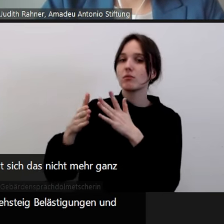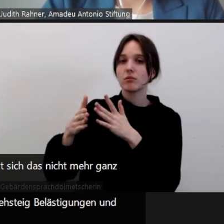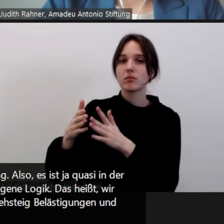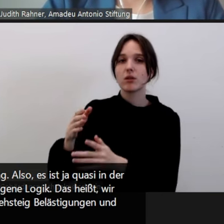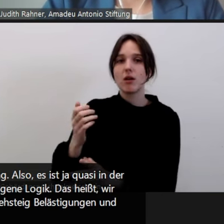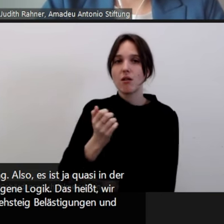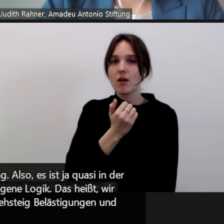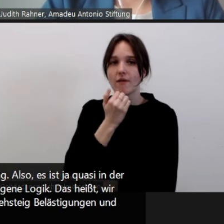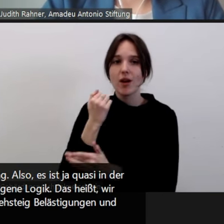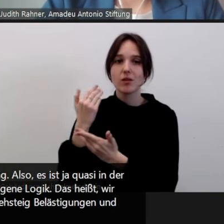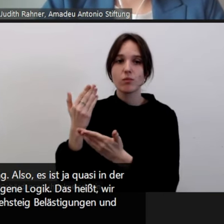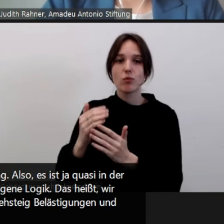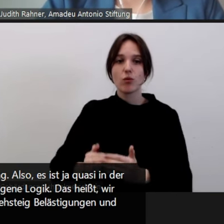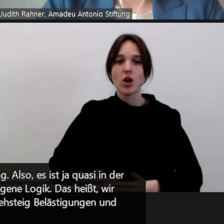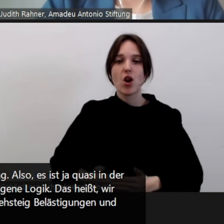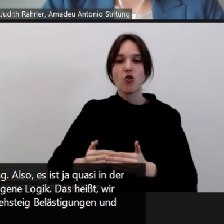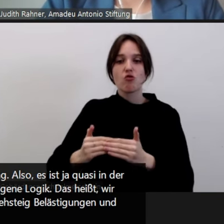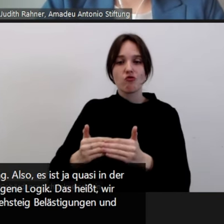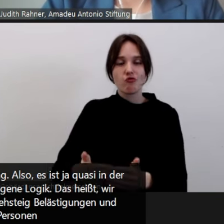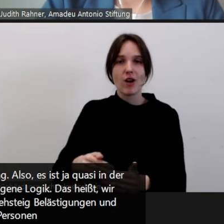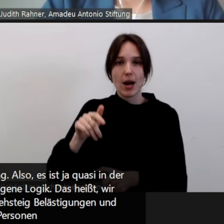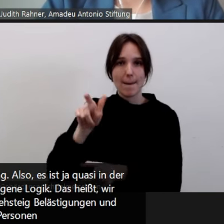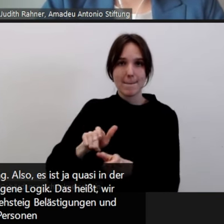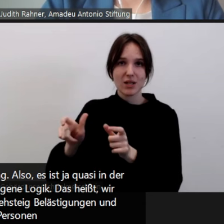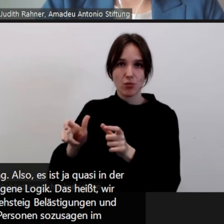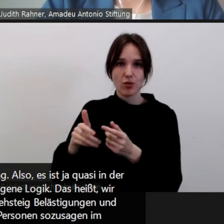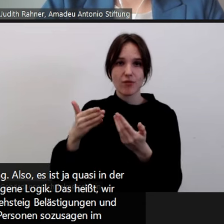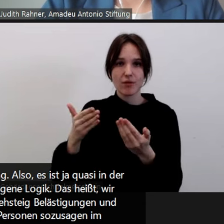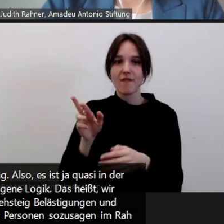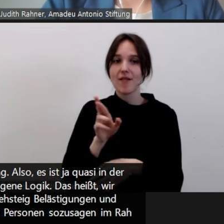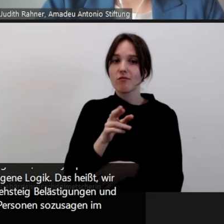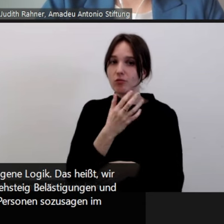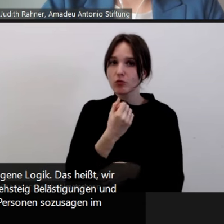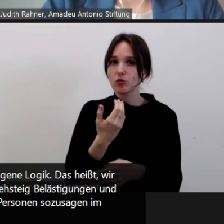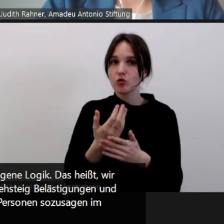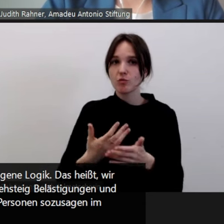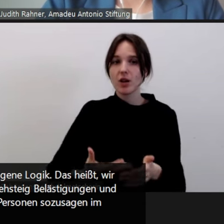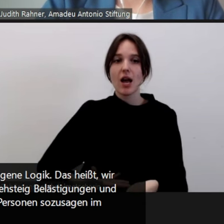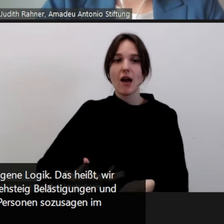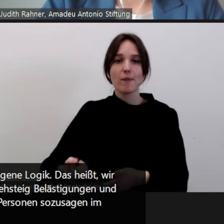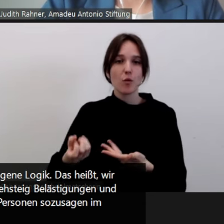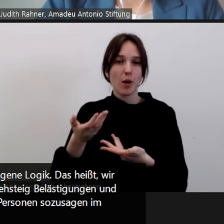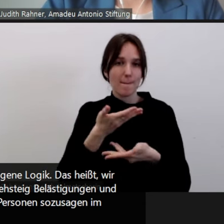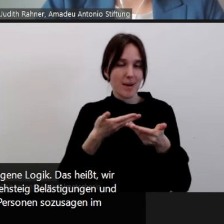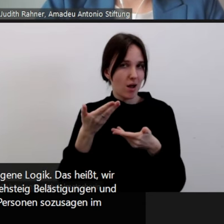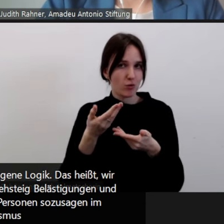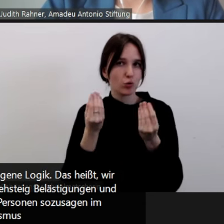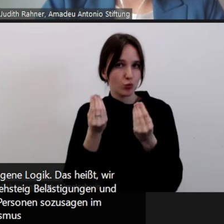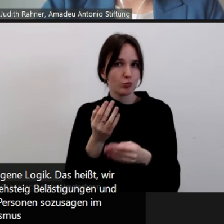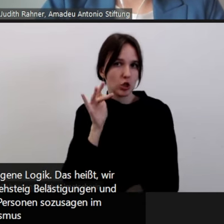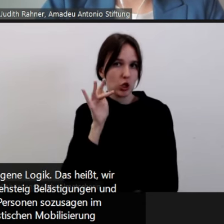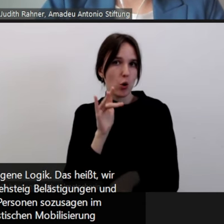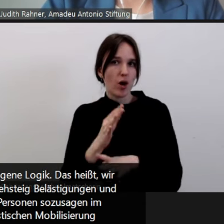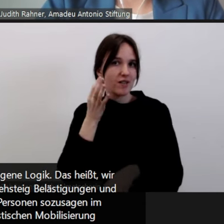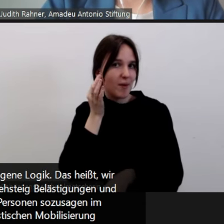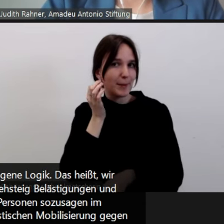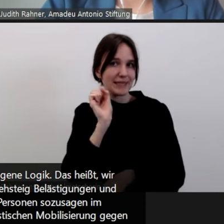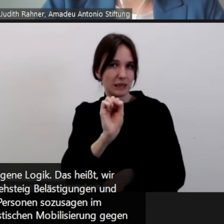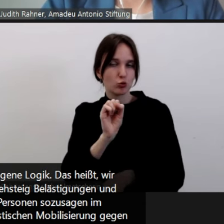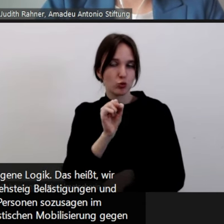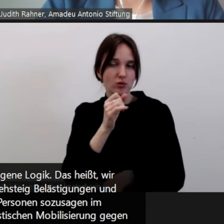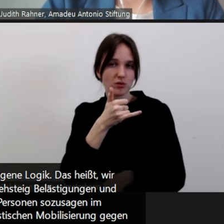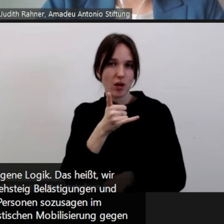schwangere, ratsuchende Personen sozusagen im Rahmen von dieser klassischen antifeministischen Mobilisierung gegen